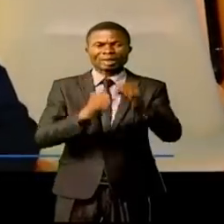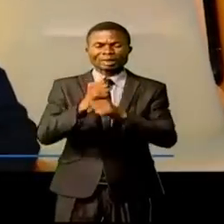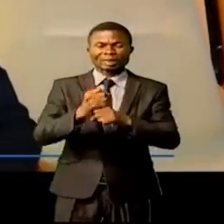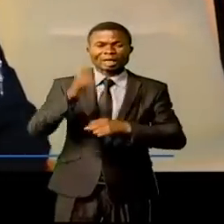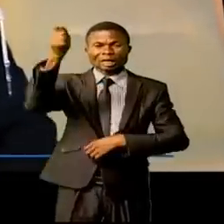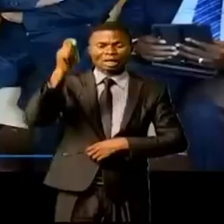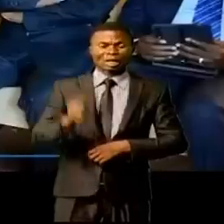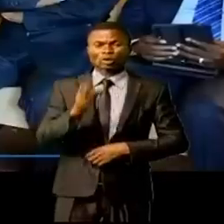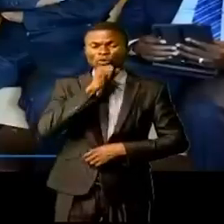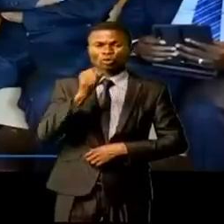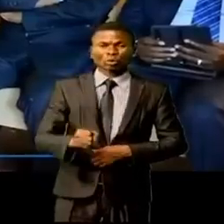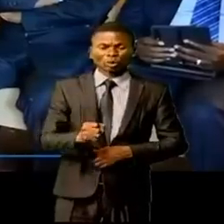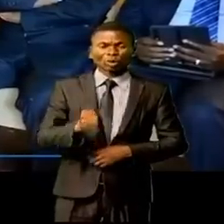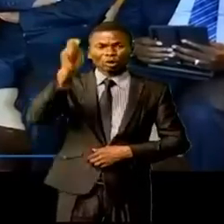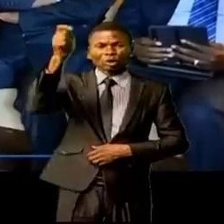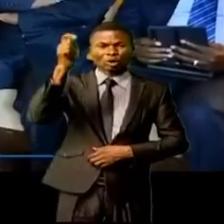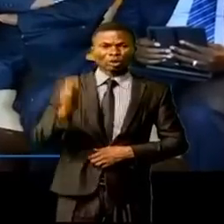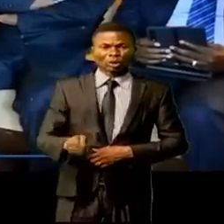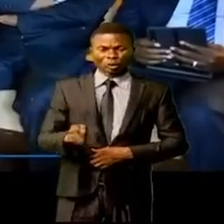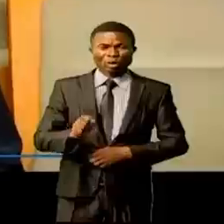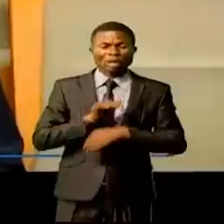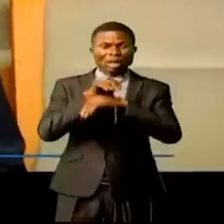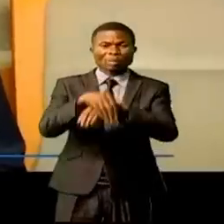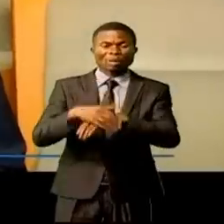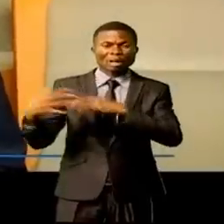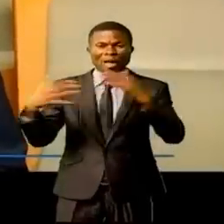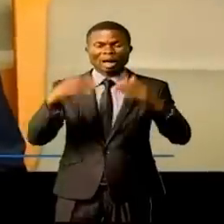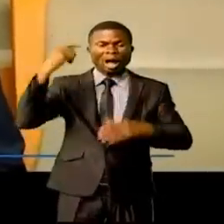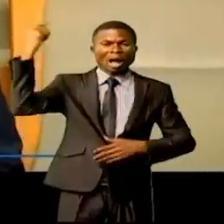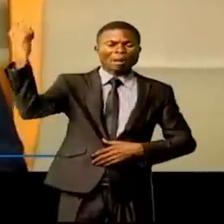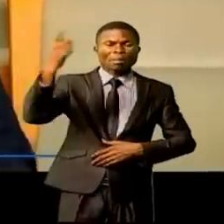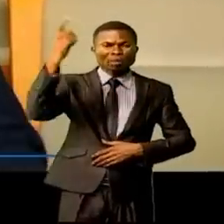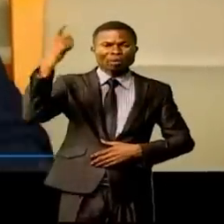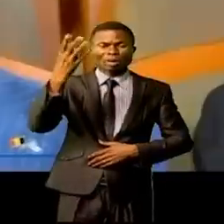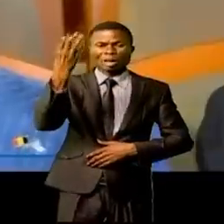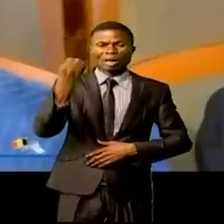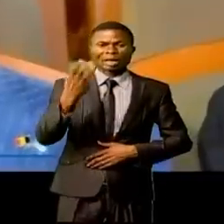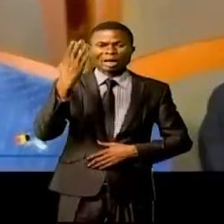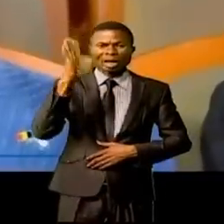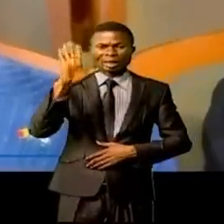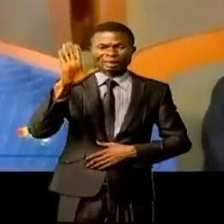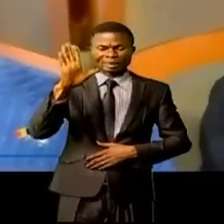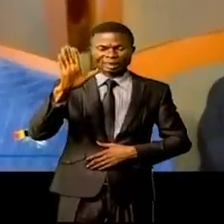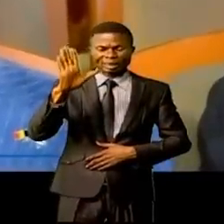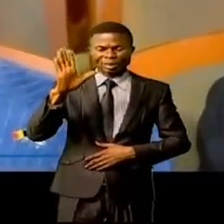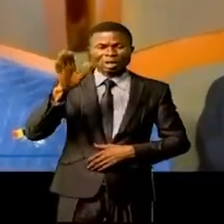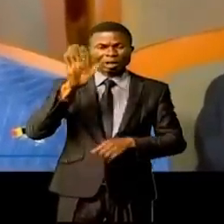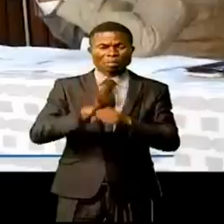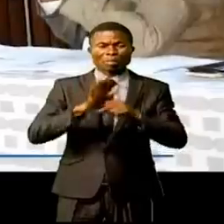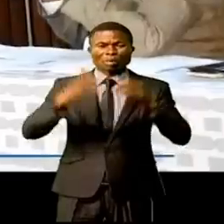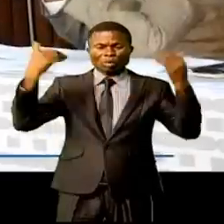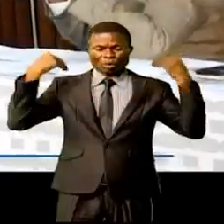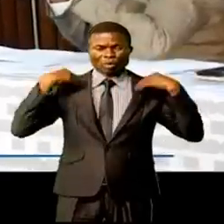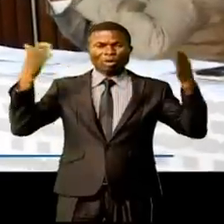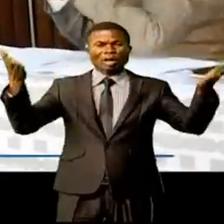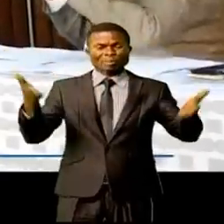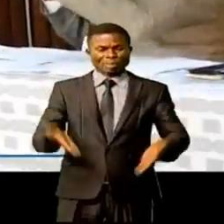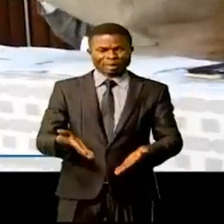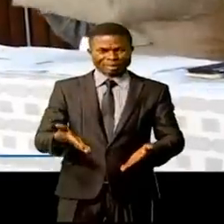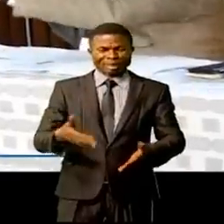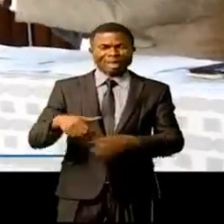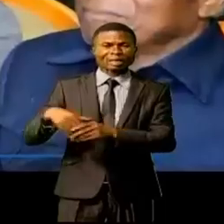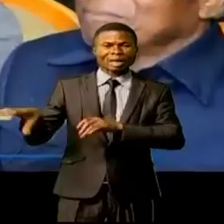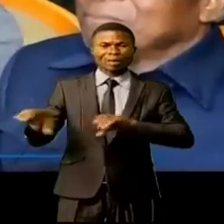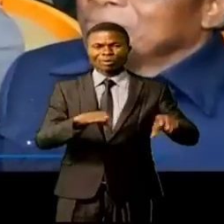Kanyoukou, un des anciens combattants ayant participé à la guerre mondiale 40-45. Plusieurs autorités ont rehaussé de leur présence